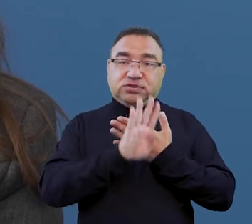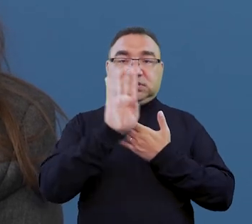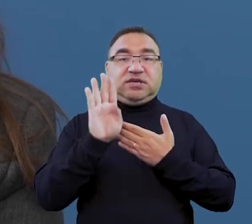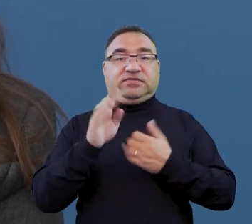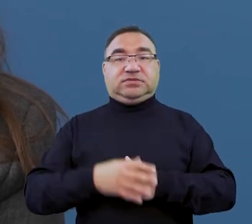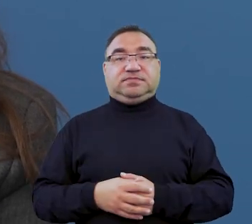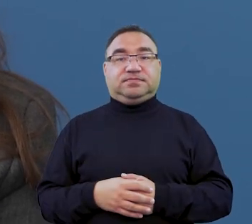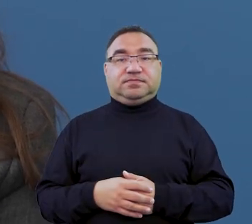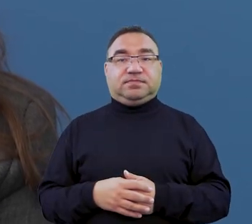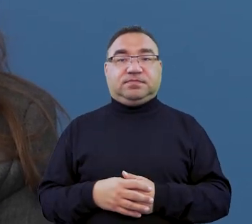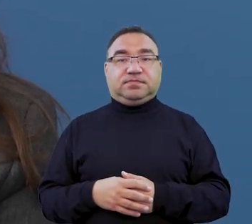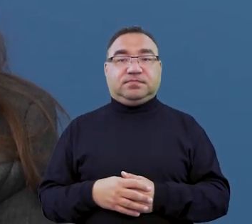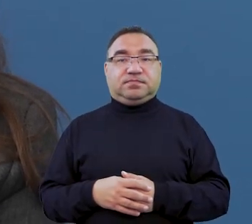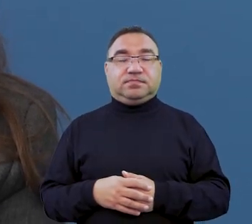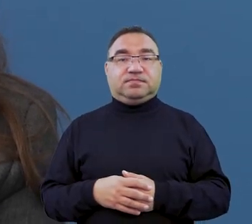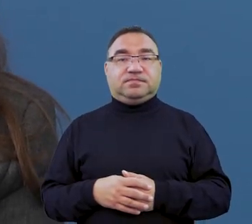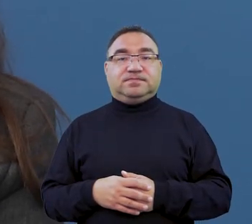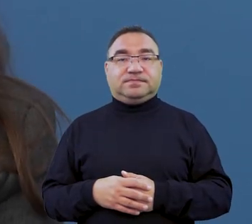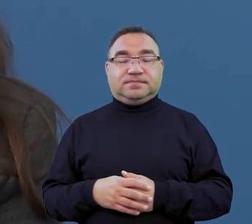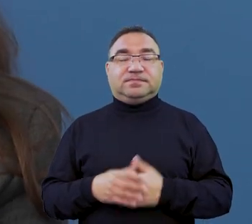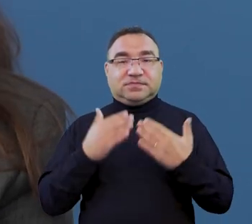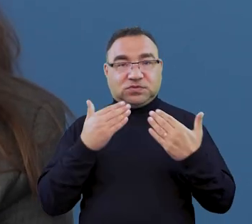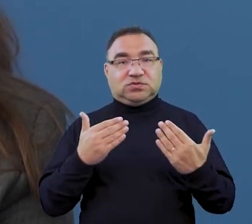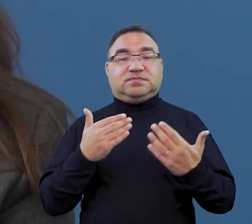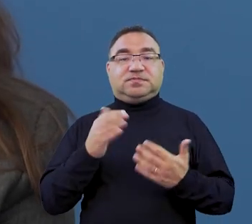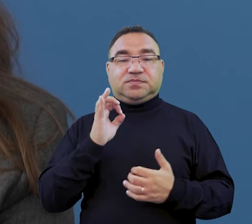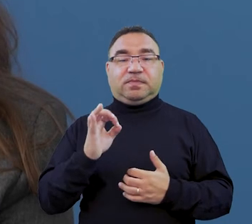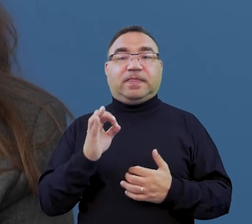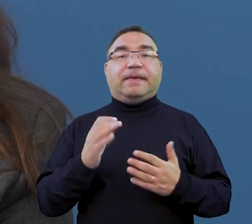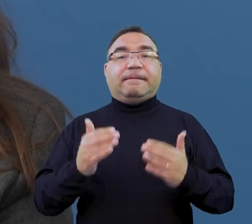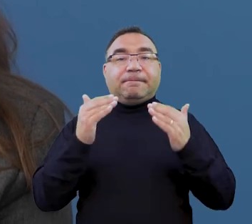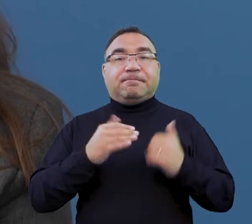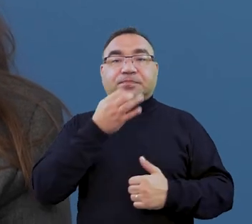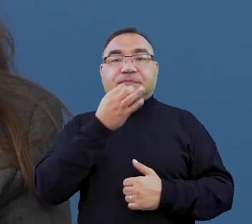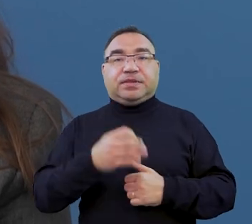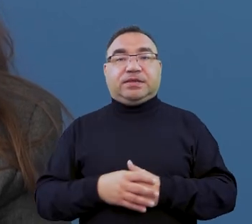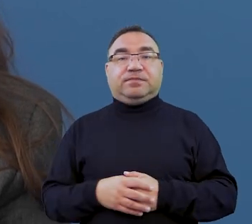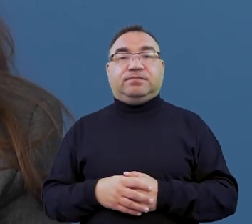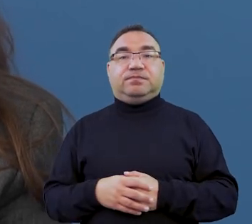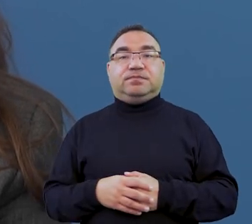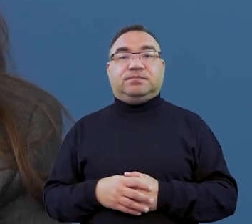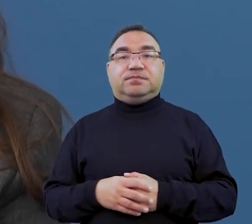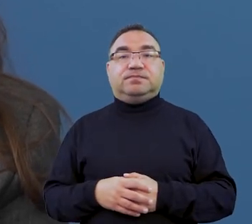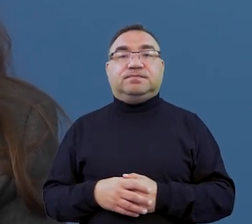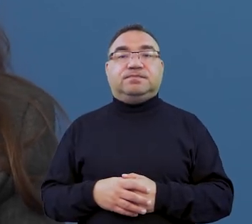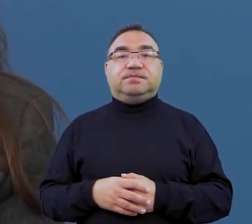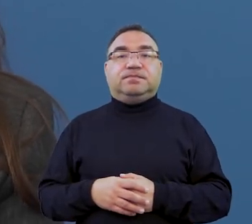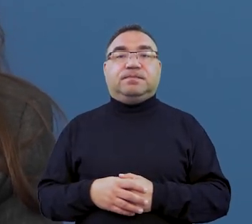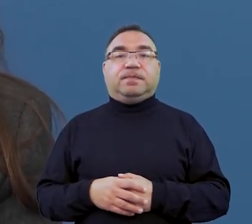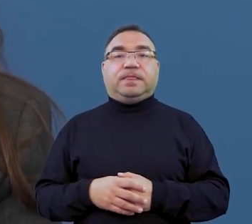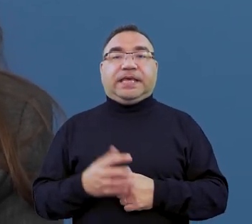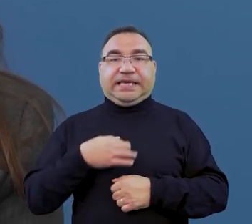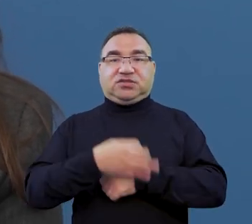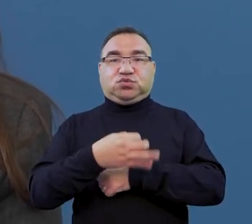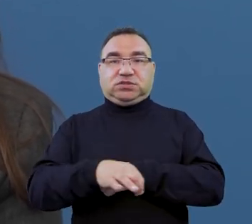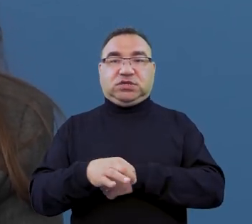rekomendacje. Bardzo makuliczne. I Dziękuję. Przychodzę do kolejnego pytania. Tutaj też będę cytować. Jestem